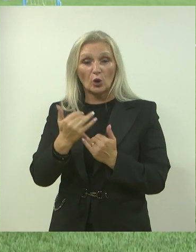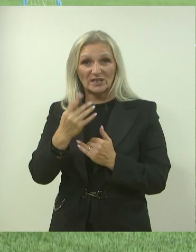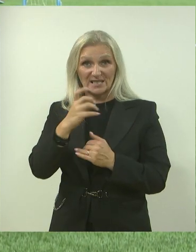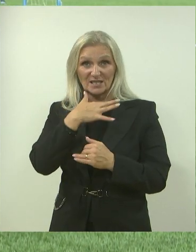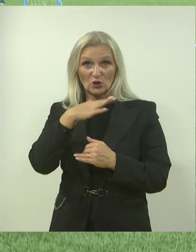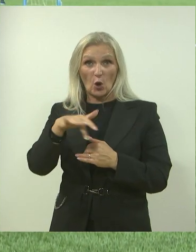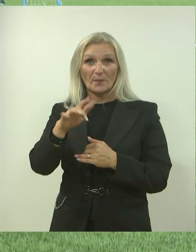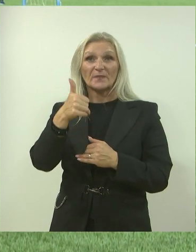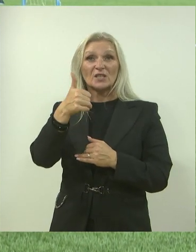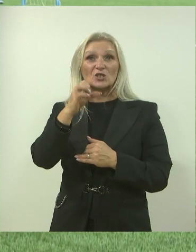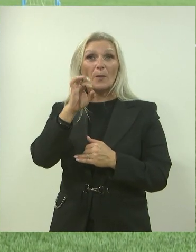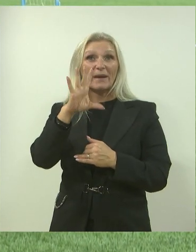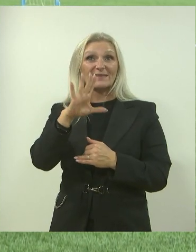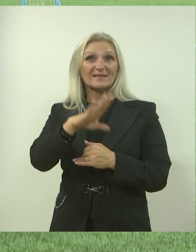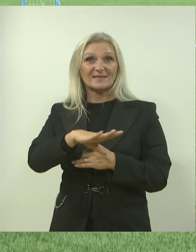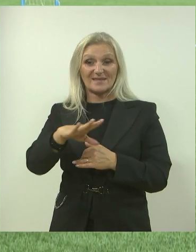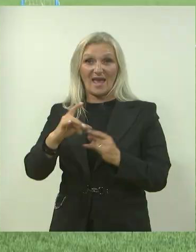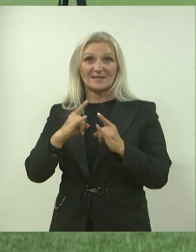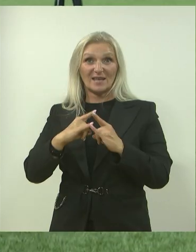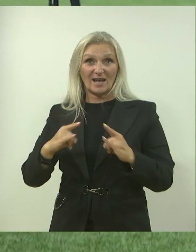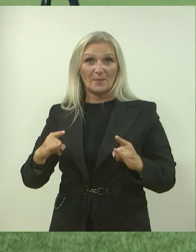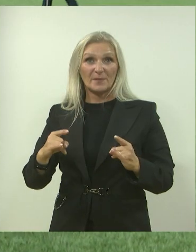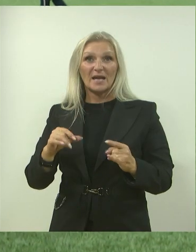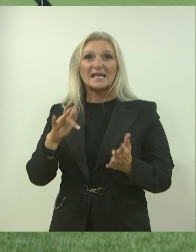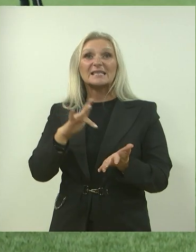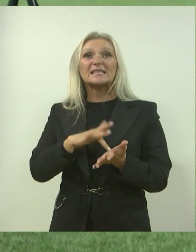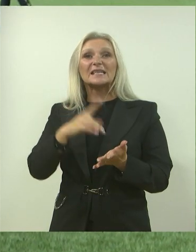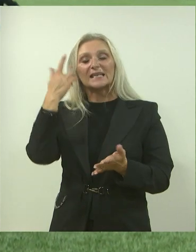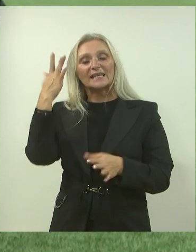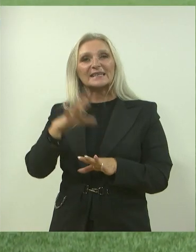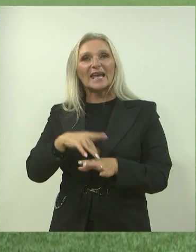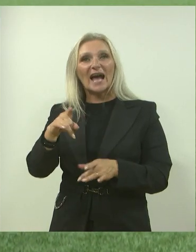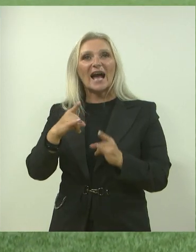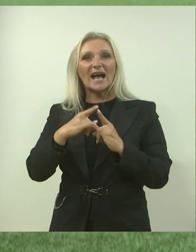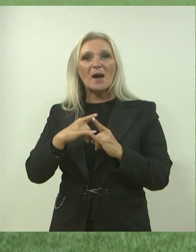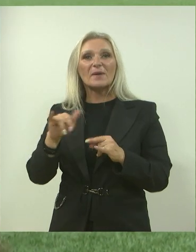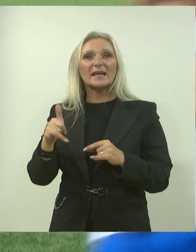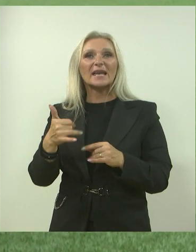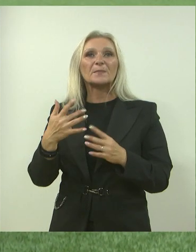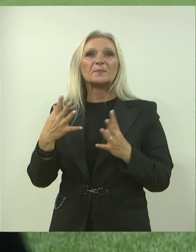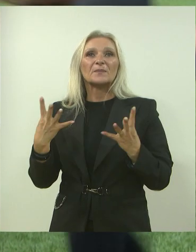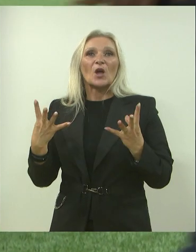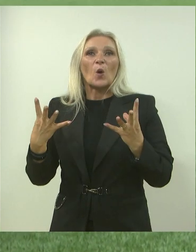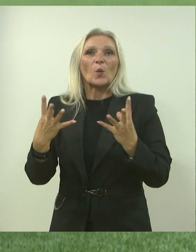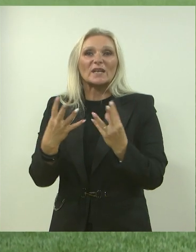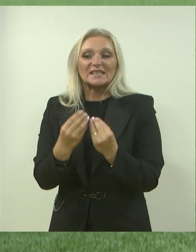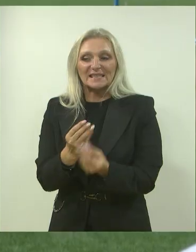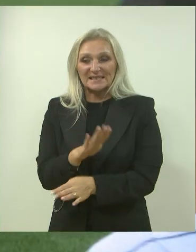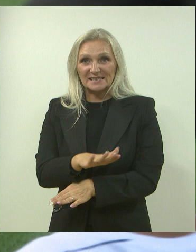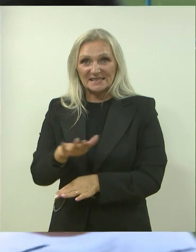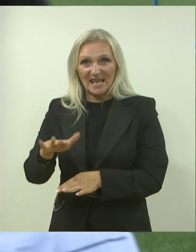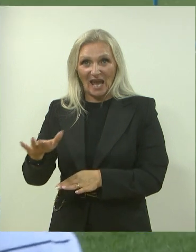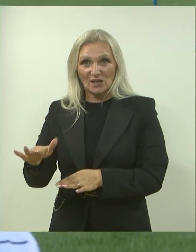kampu prisutno 115 djece i sam cilj i ideja ovog kampa je zapravo ujediniti djecu